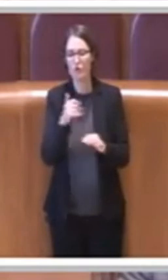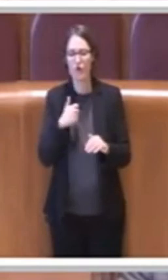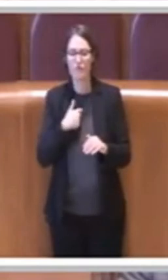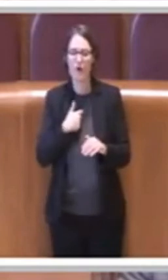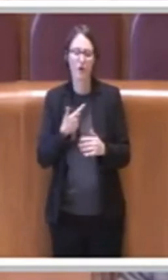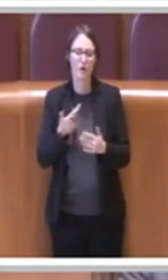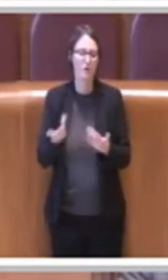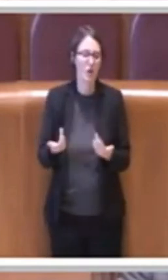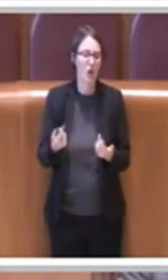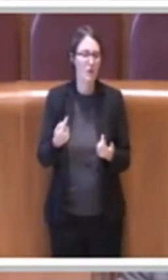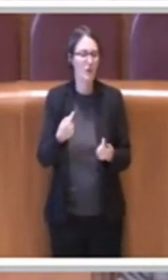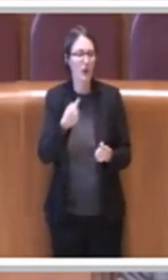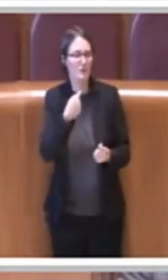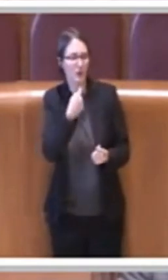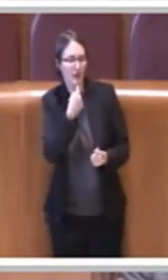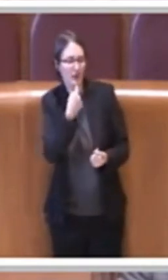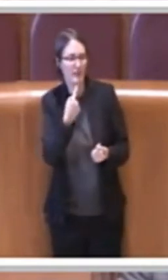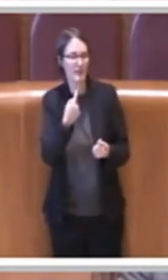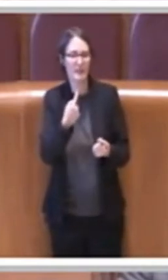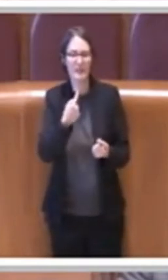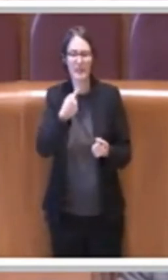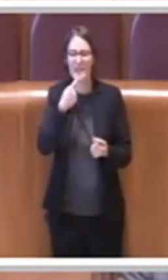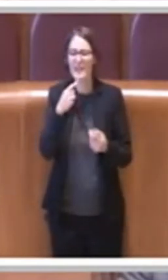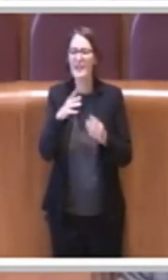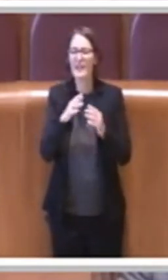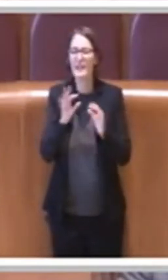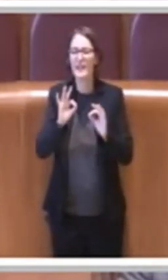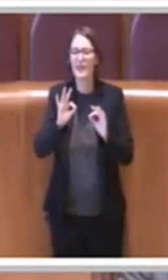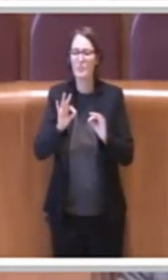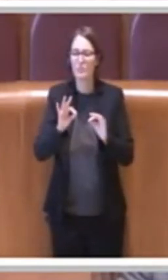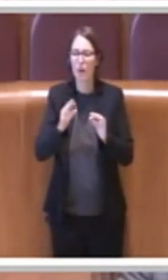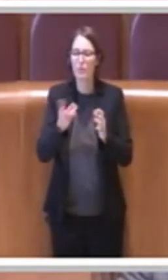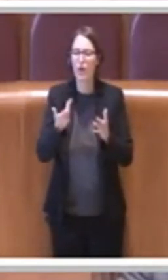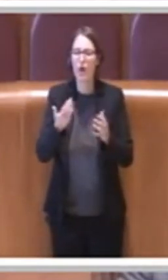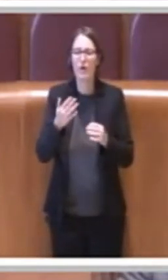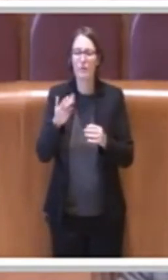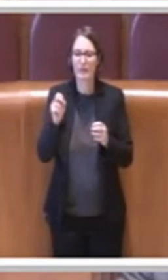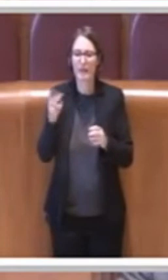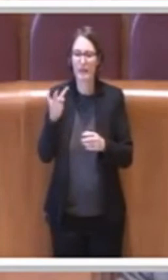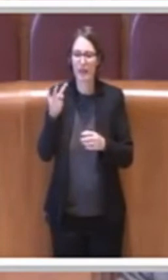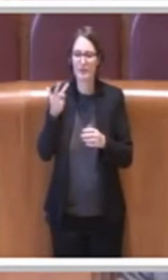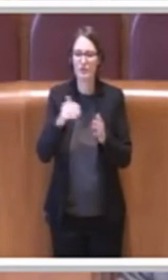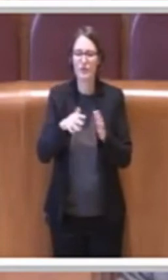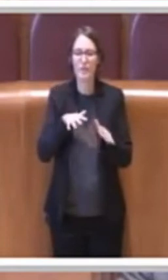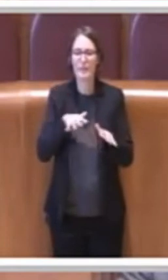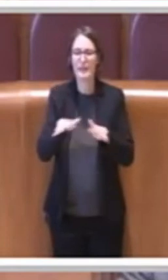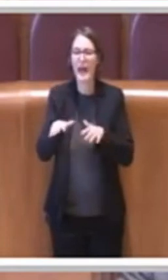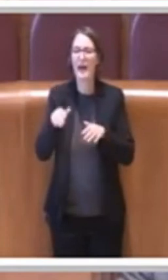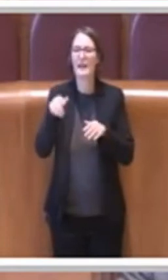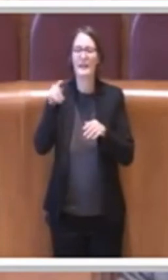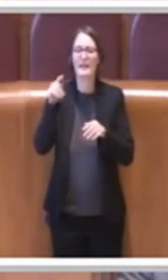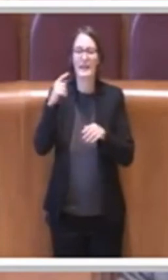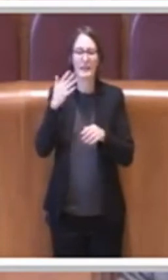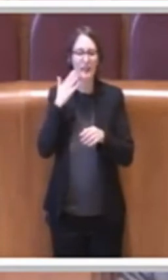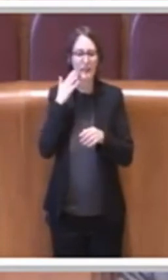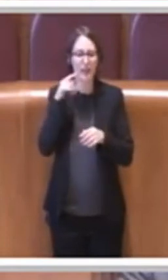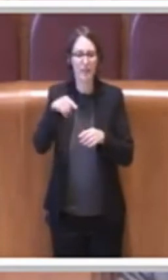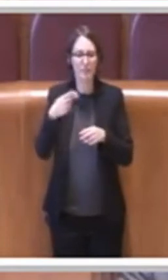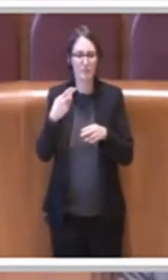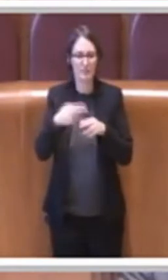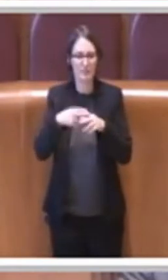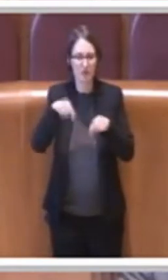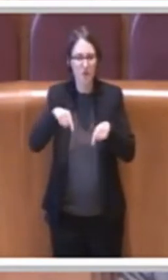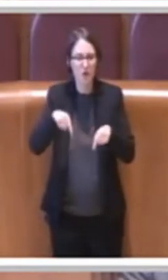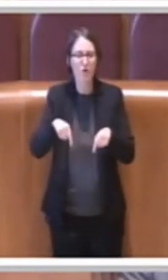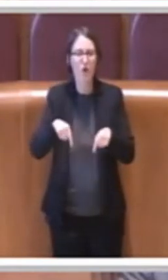su chi ha fatto 13 miliardi di debiti su questa città. Facciamo solamente una considerazione, che questa amministrazione